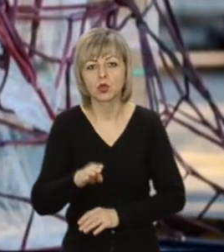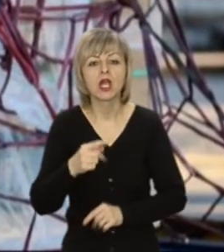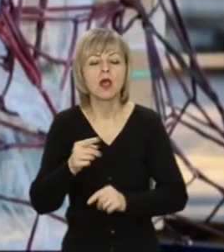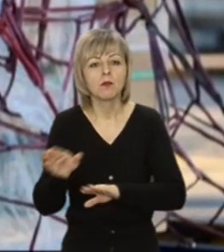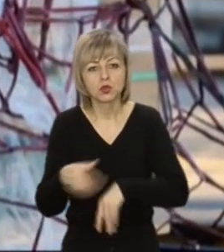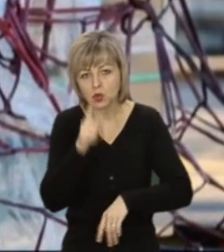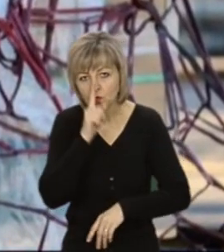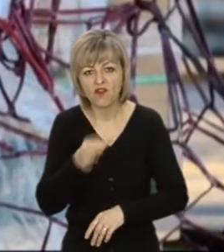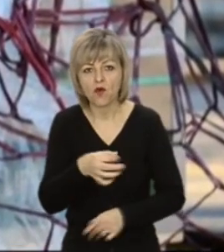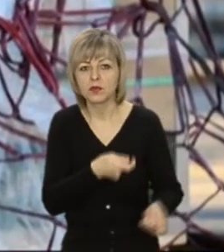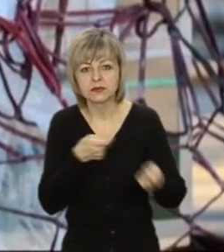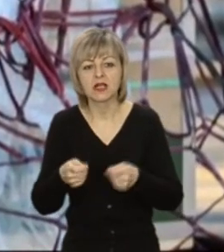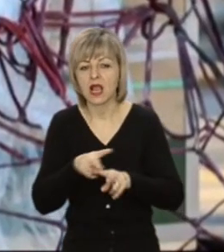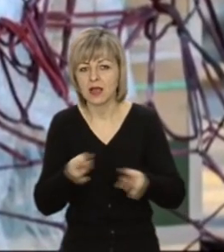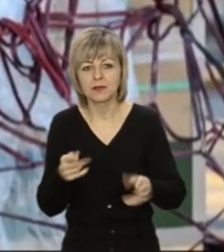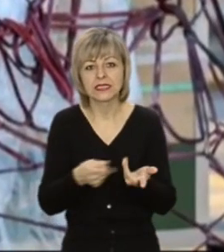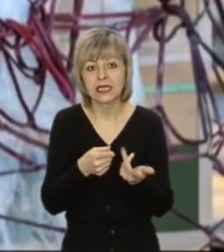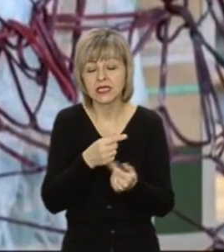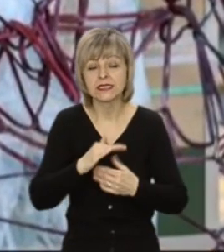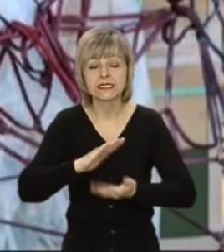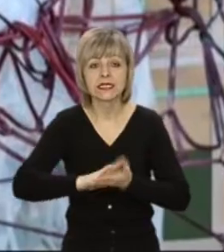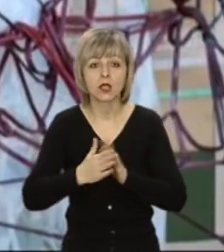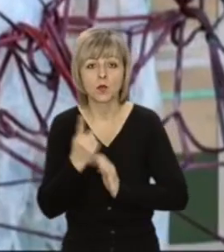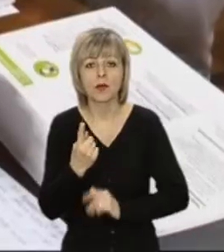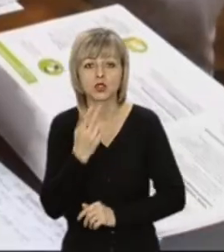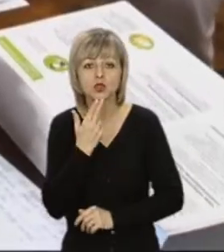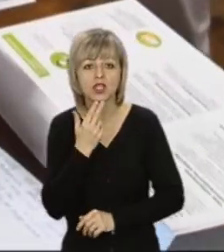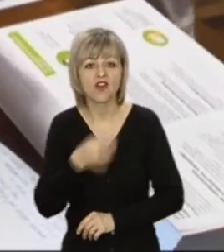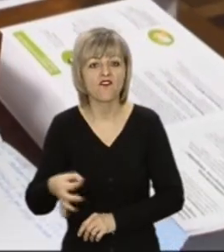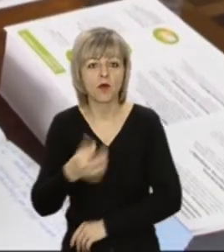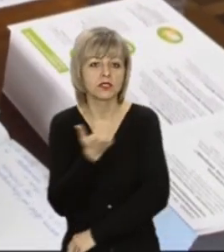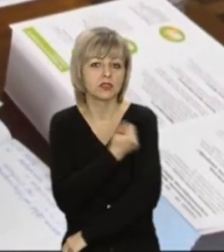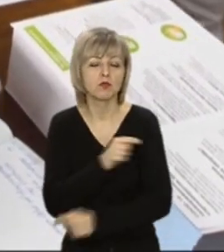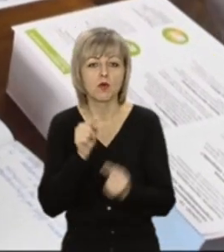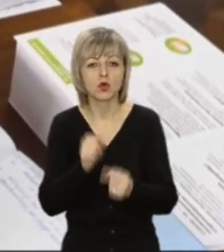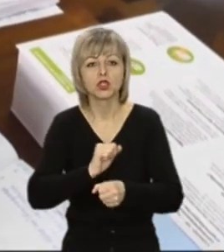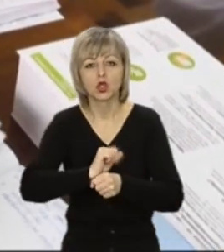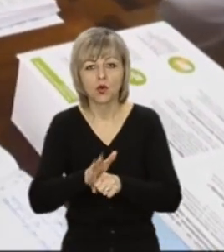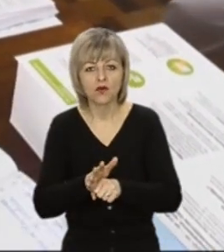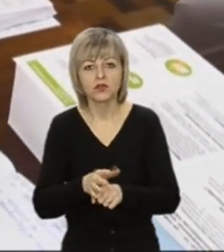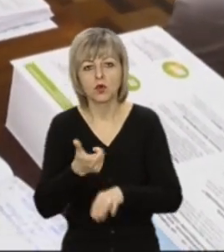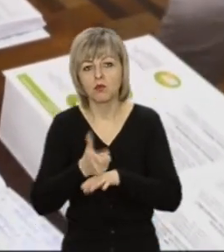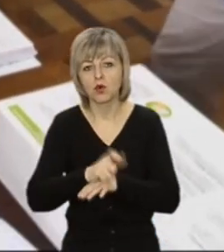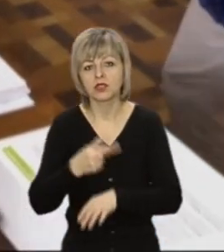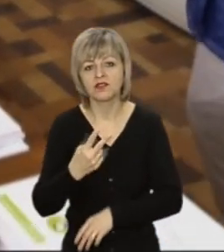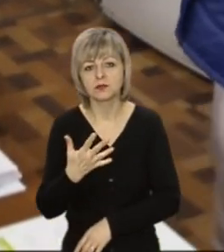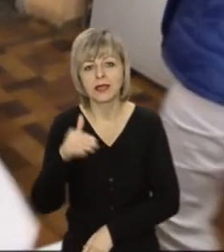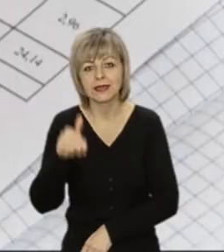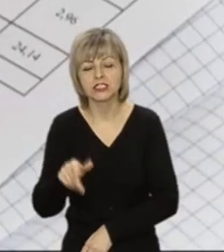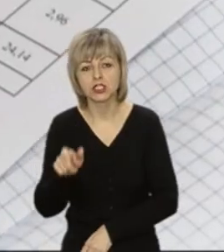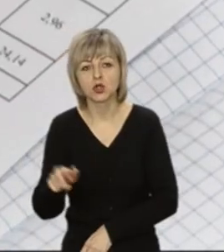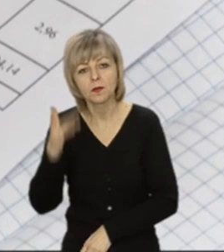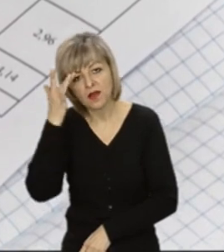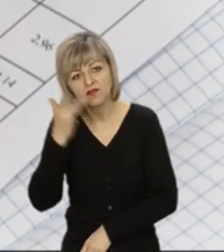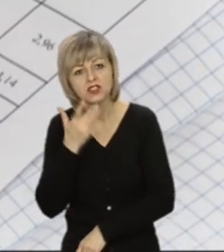через місяць в область прибула така ж партія. Тоді станом на 1 червня в області щепилося проти COVID-19 понад 25 тисяч громадян.